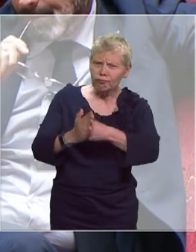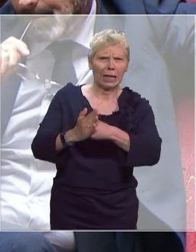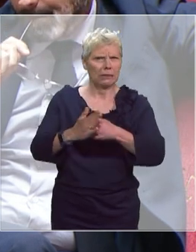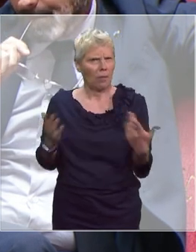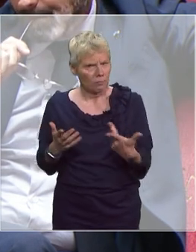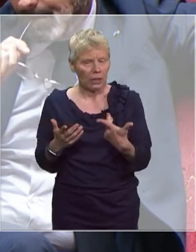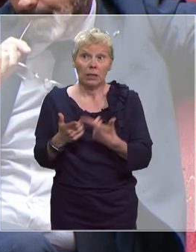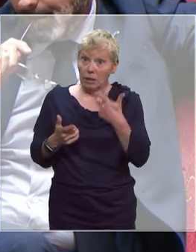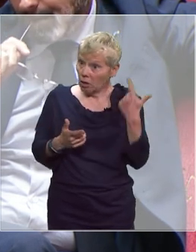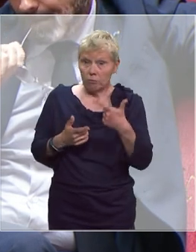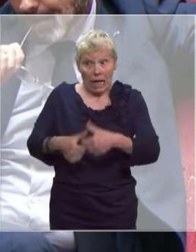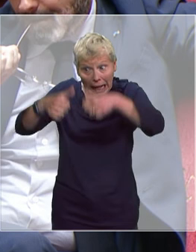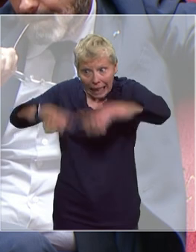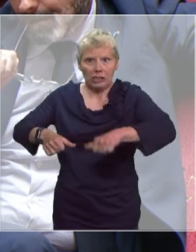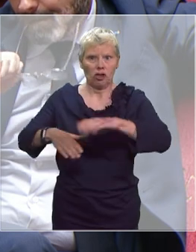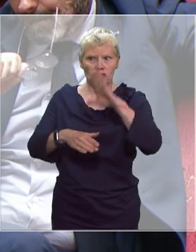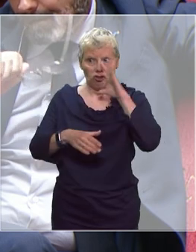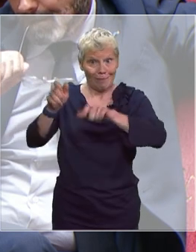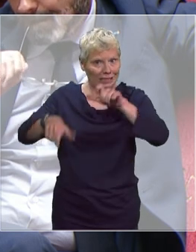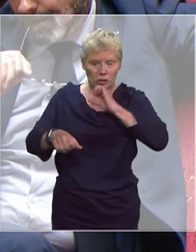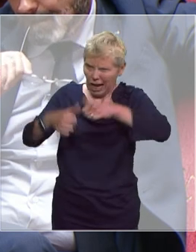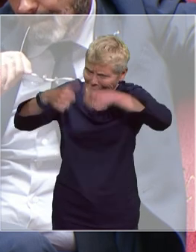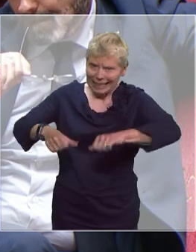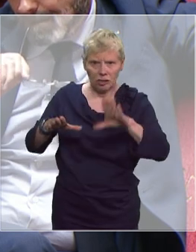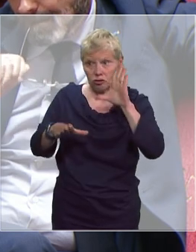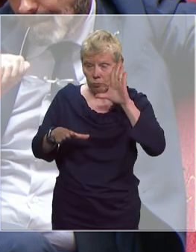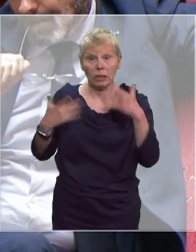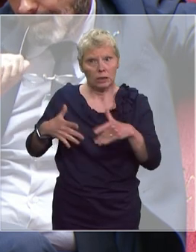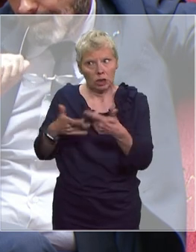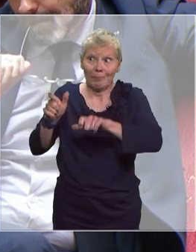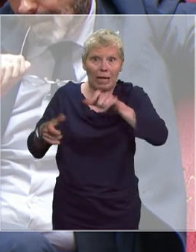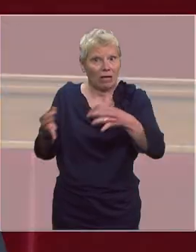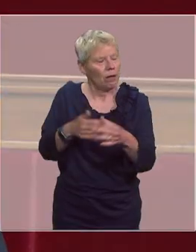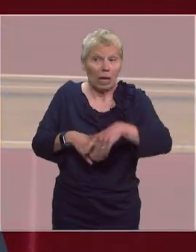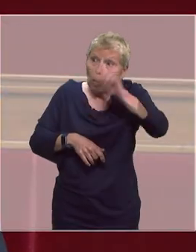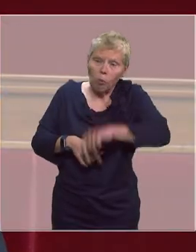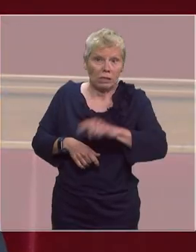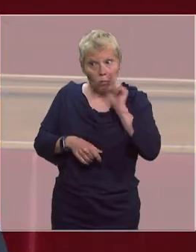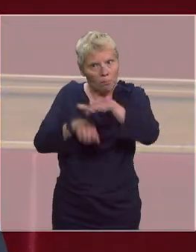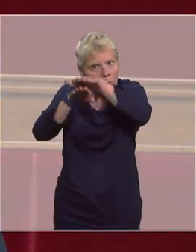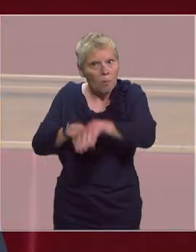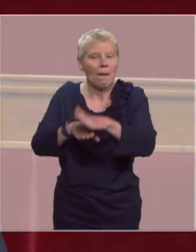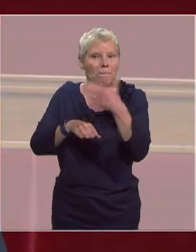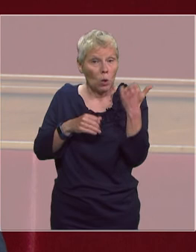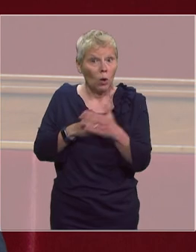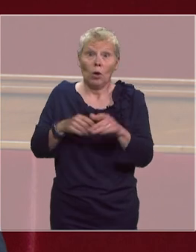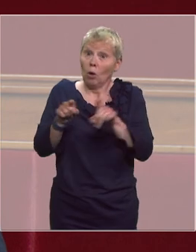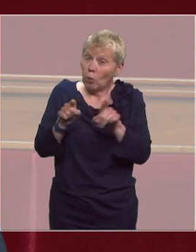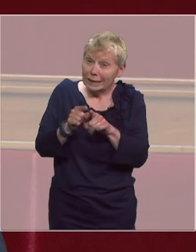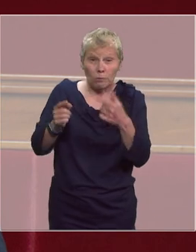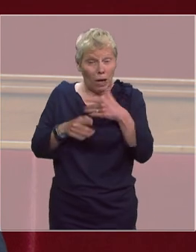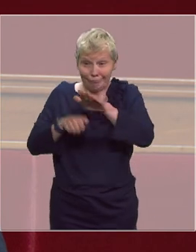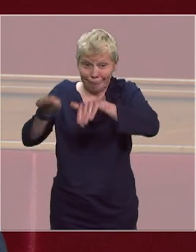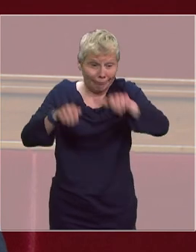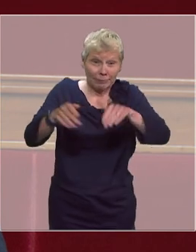'au confinement en chambre pour des personnes âgées déjà fragiles mais parce qu'il le fallait pour pouvoir les protéger. Je suis même allé jusqu'à appeler les